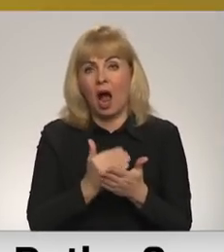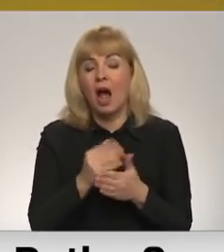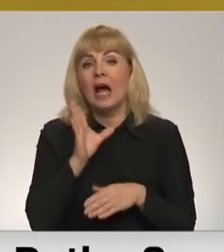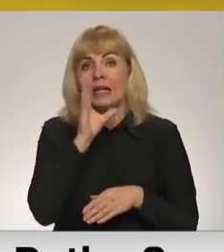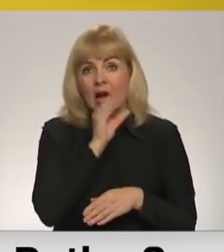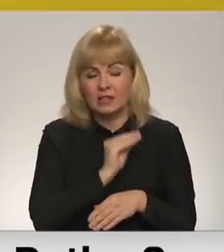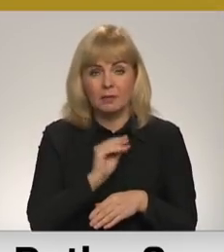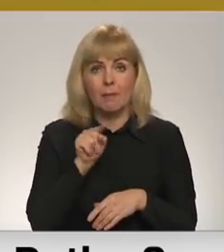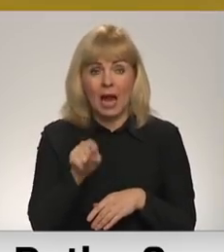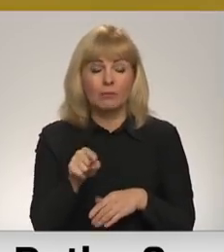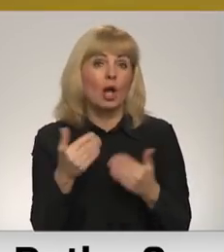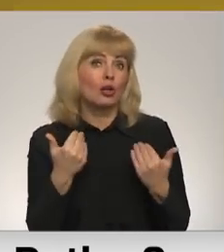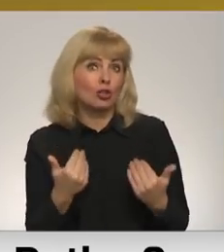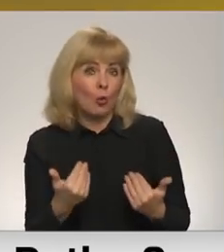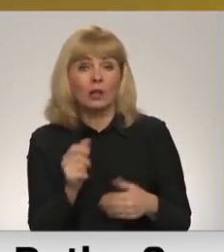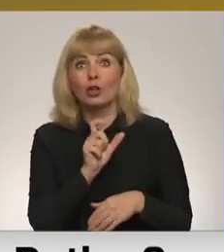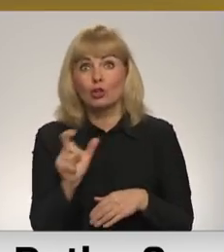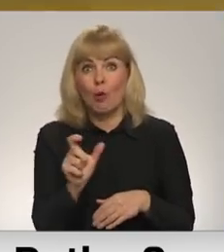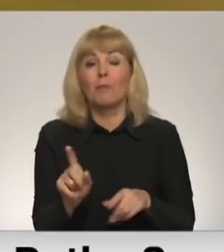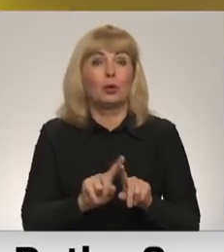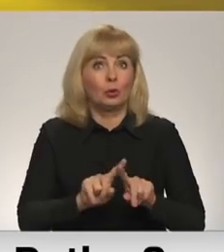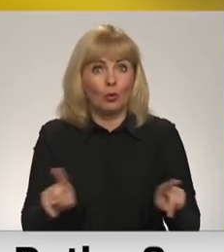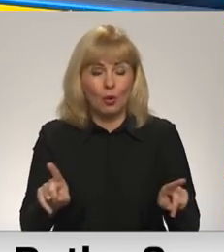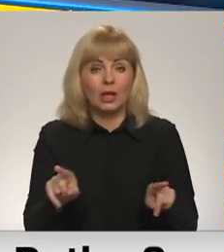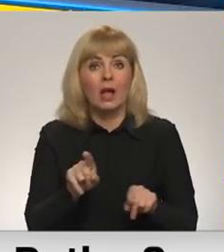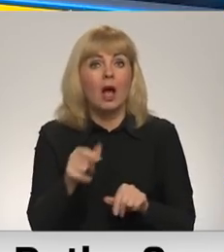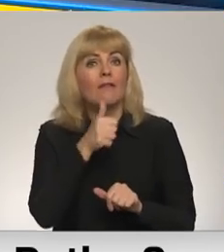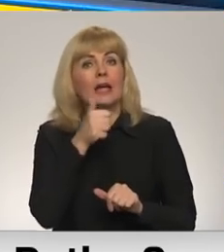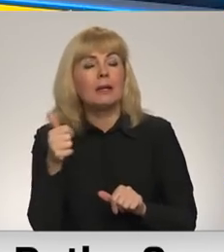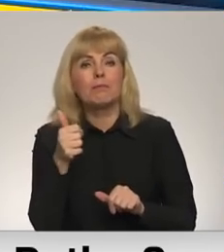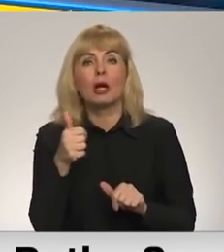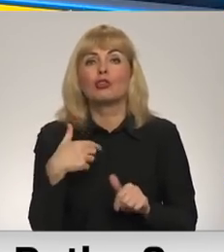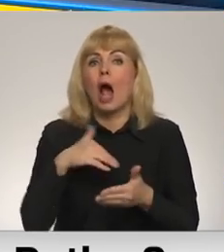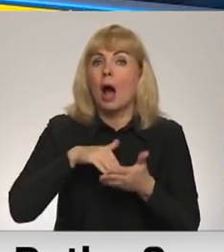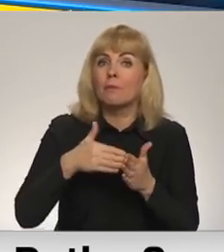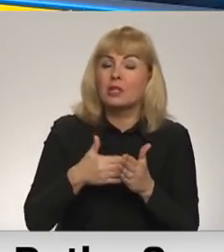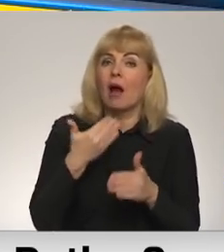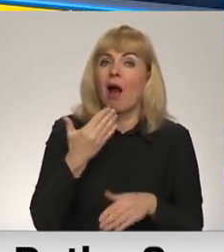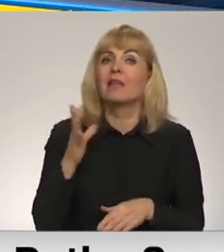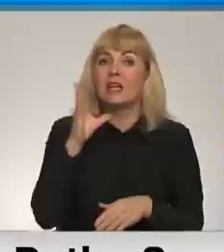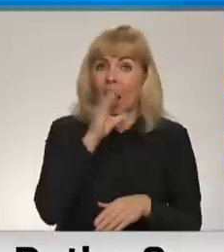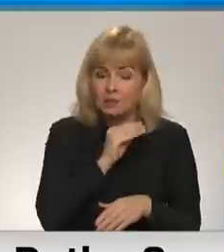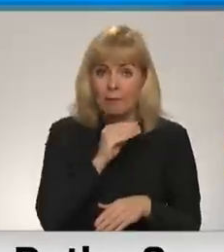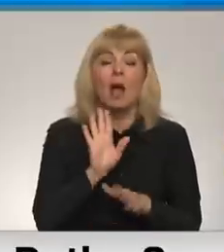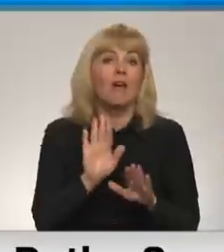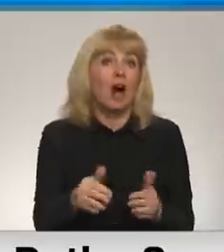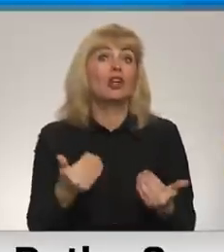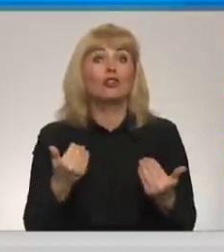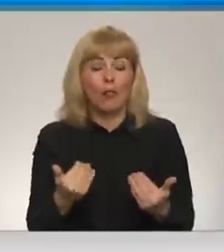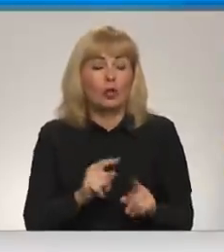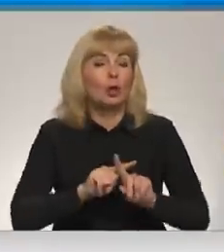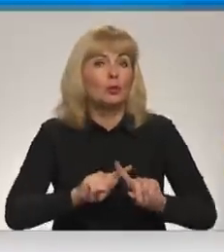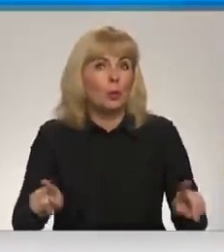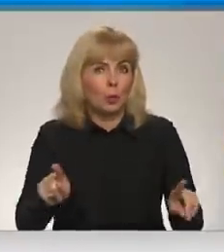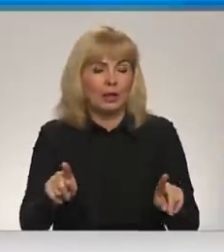iespējams šodien, šobrīd šeit pat, vai tur ir kādi īpaši apstākli, ka tas ir iespējams? To ir iespējams izdarīt šodien šeit pat,